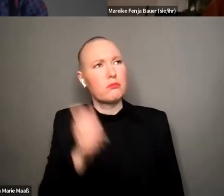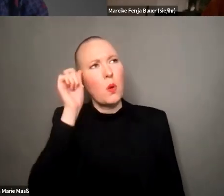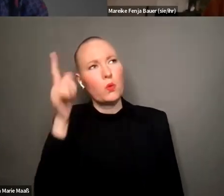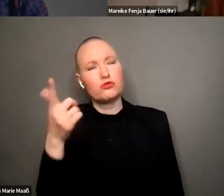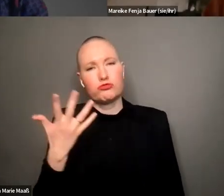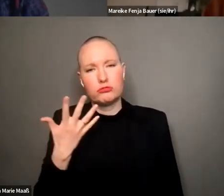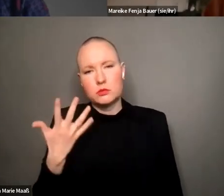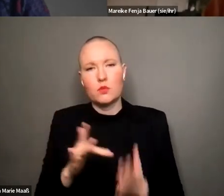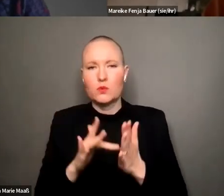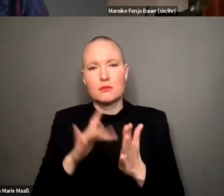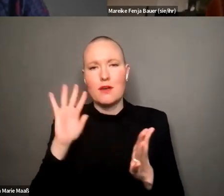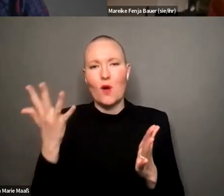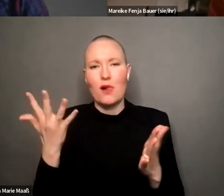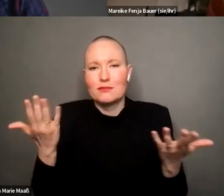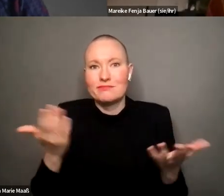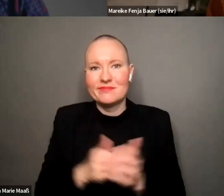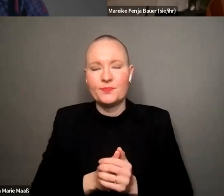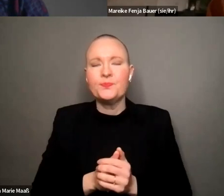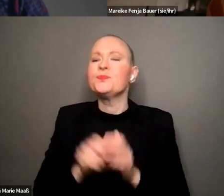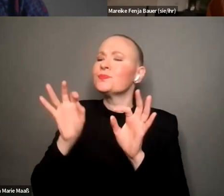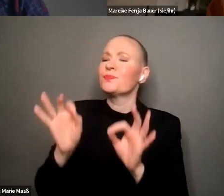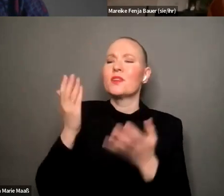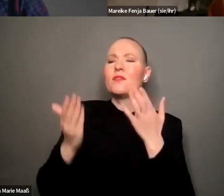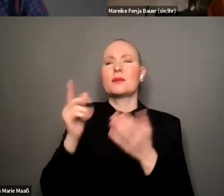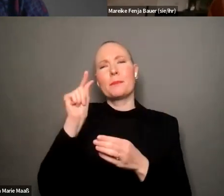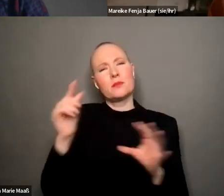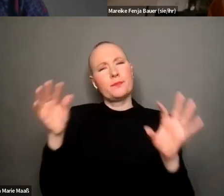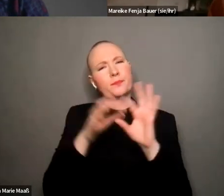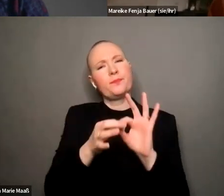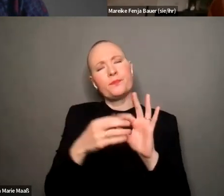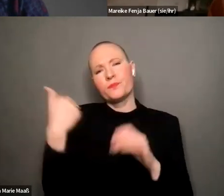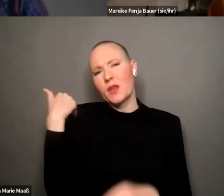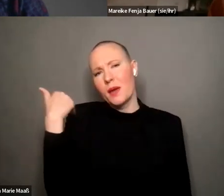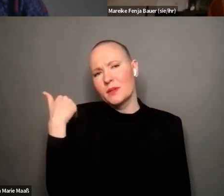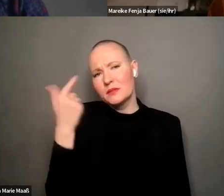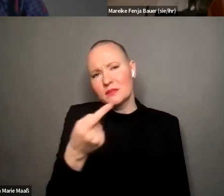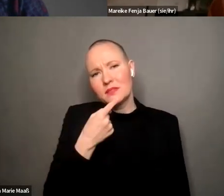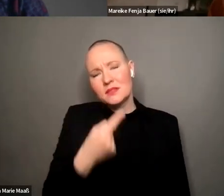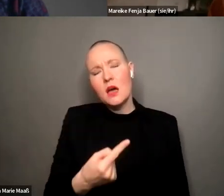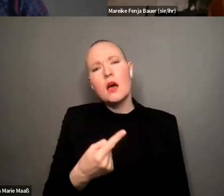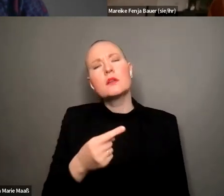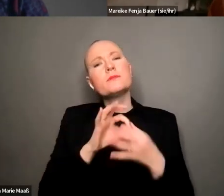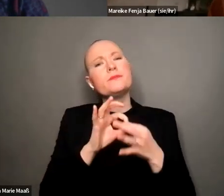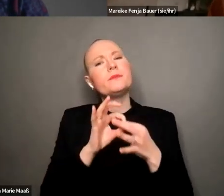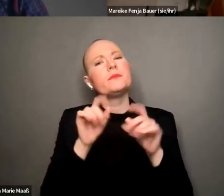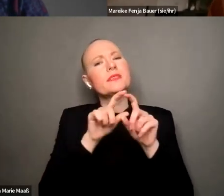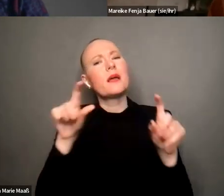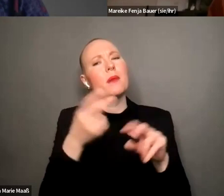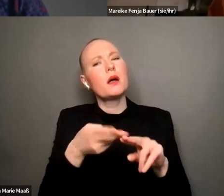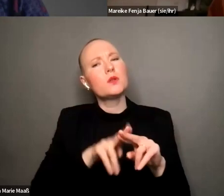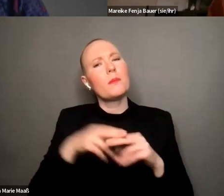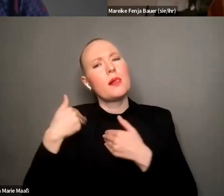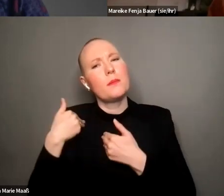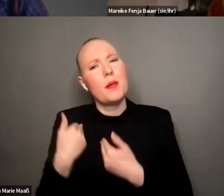genau vielleicht so ein bisschen anschließend zu dem hast du jetzt gerade auch noch mal gesagt hast wegen thema doppelbelastung und